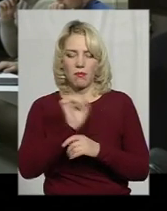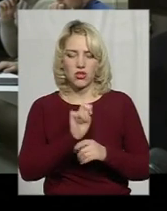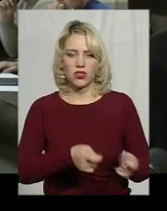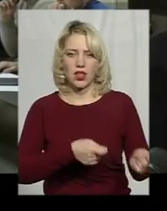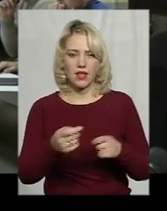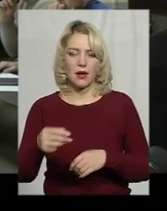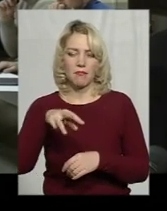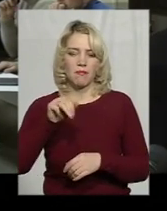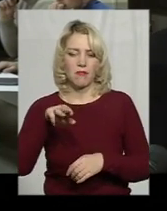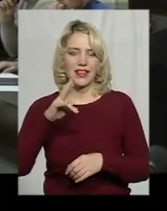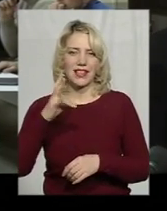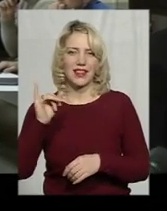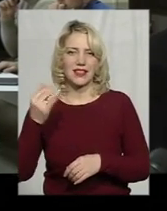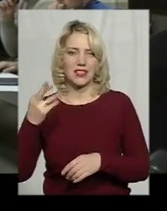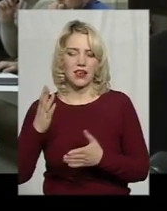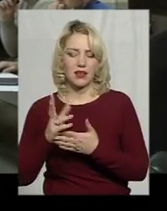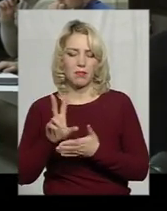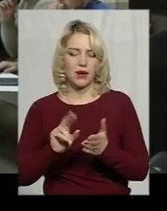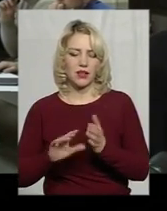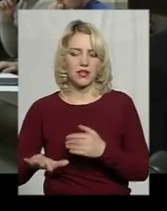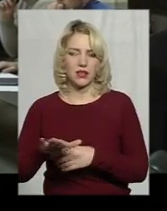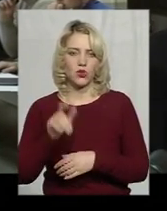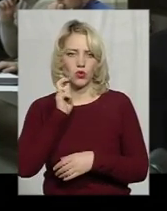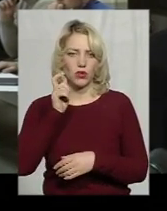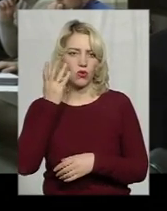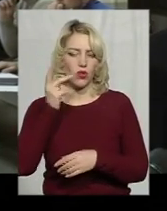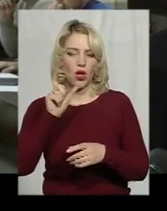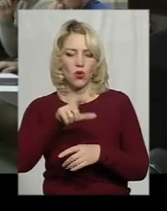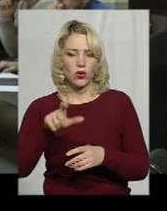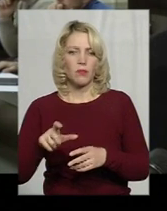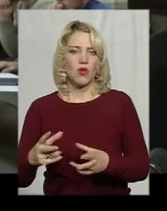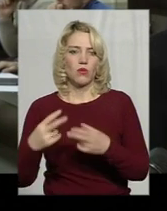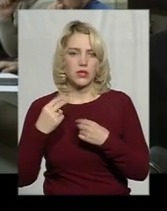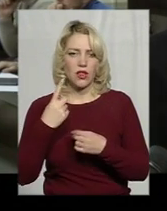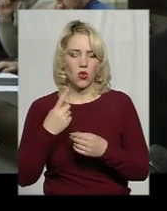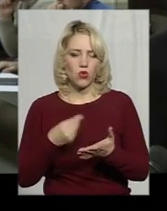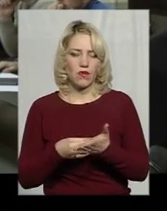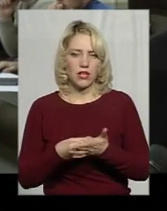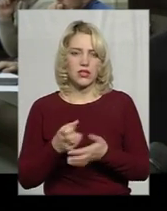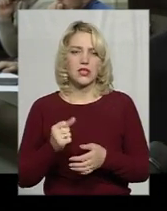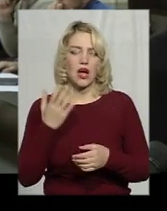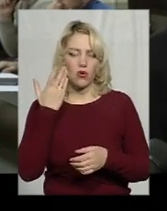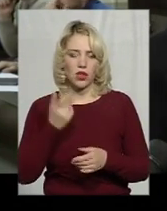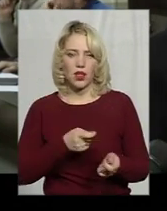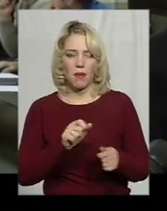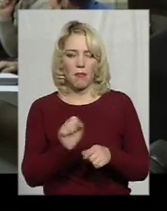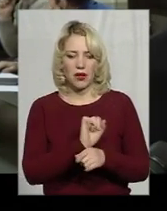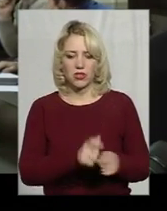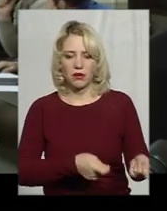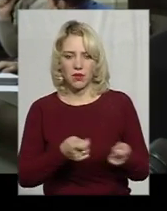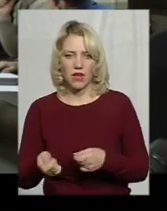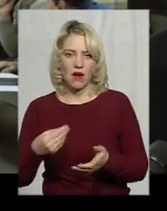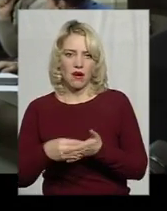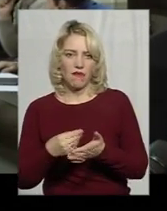А там є вже приклади на території України, коли людям обіцяли одну вартість, заганяють машину, а вартість вирістає на 20, 30, 40,